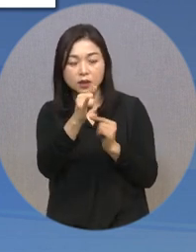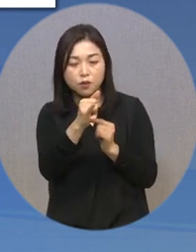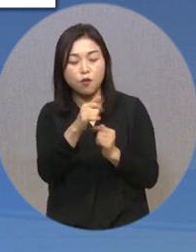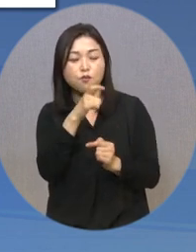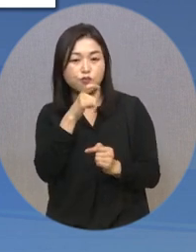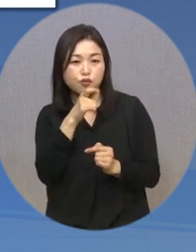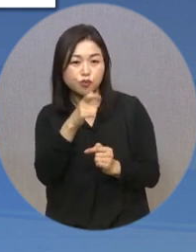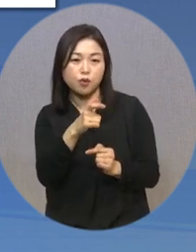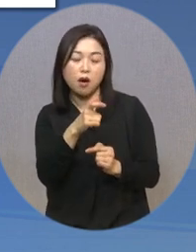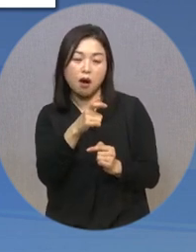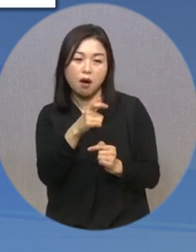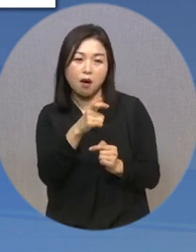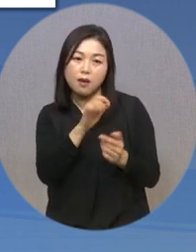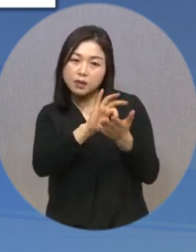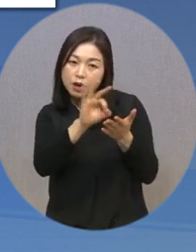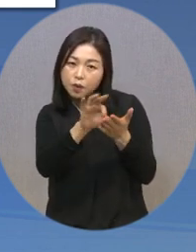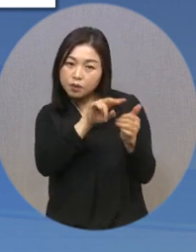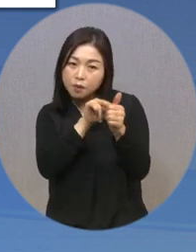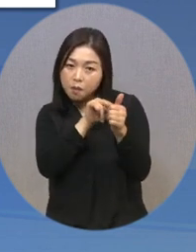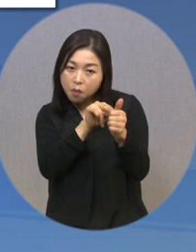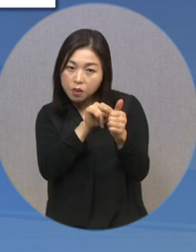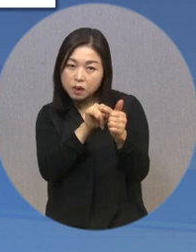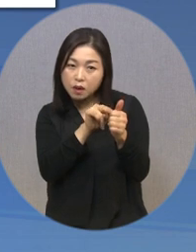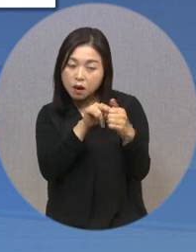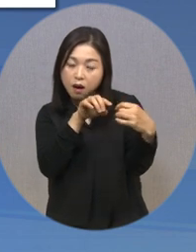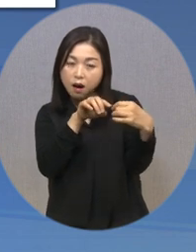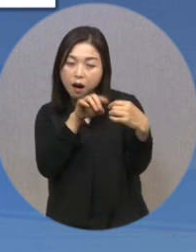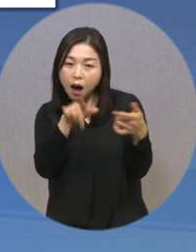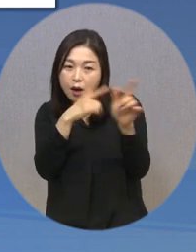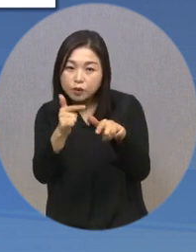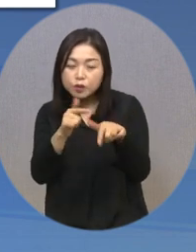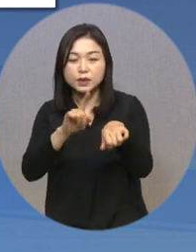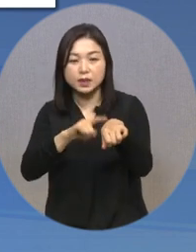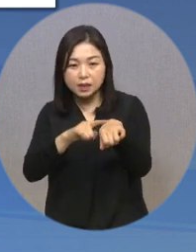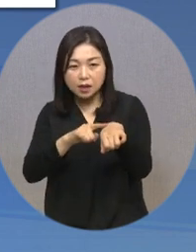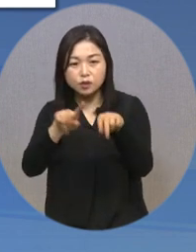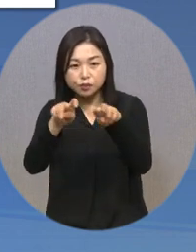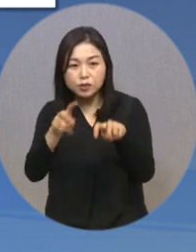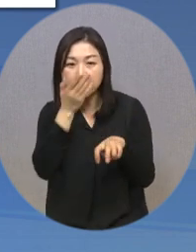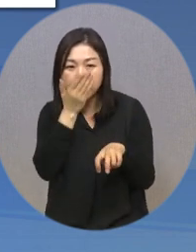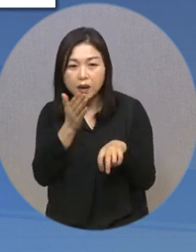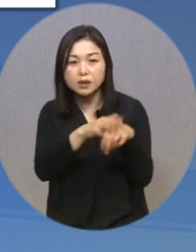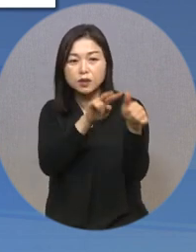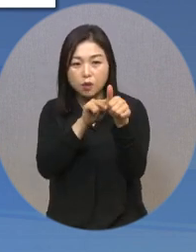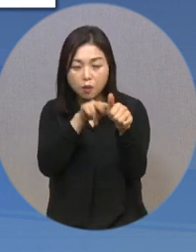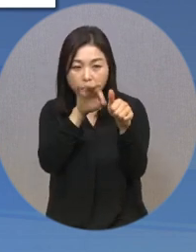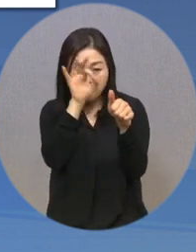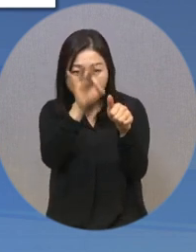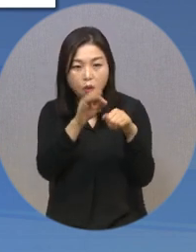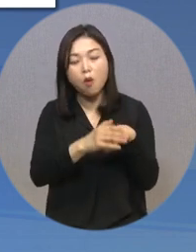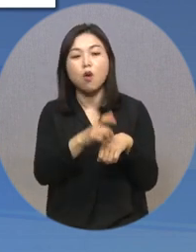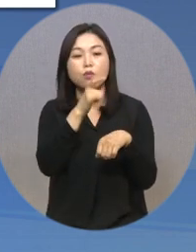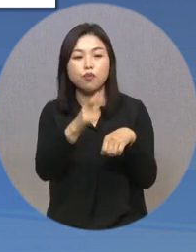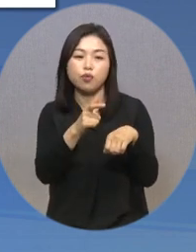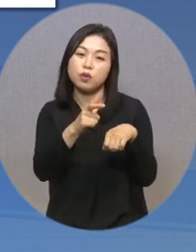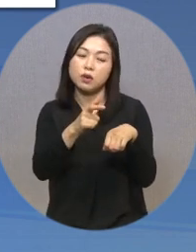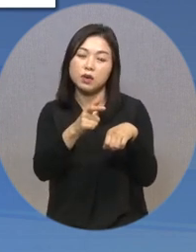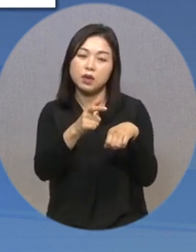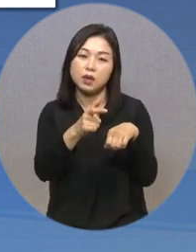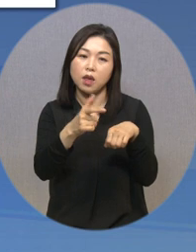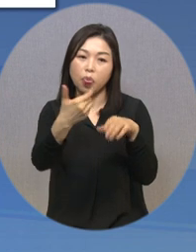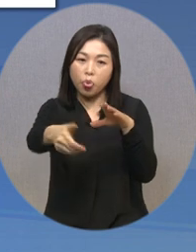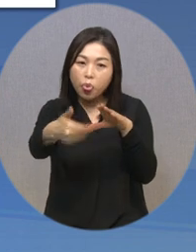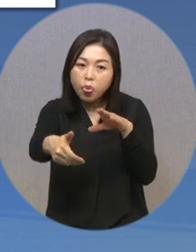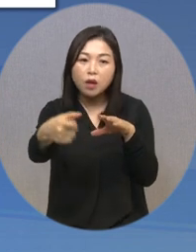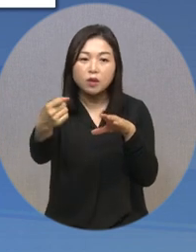원격 검침을 통해 이 시간 단위로 분석할 수 있습니다. 시는 이 정보를 통해 누수를 비롯한 수도 사고는 물론